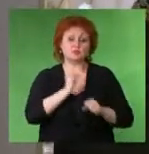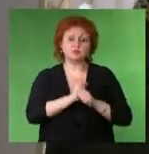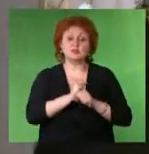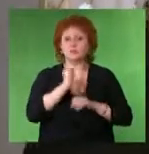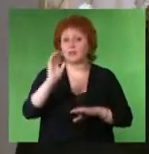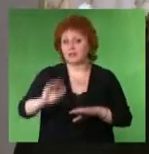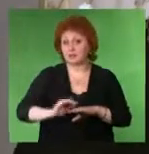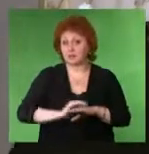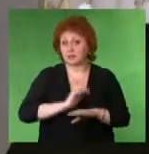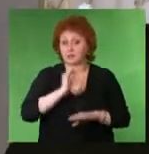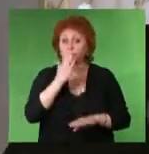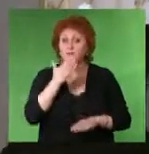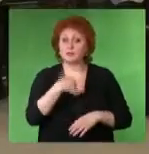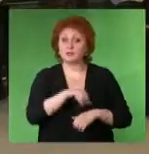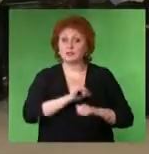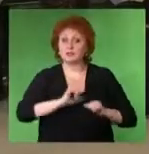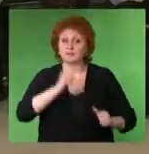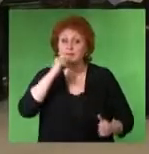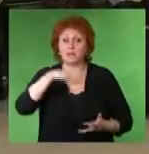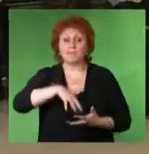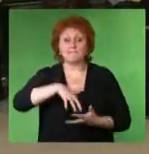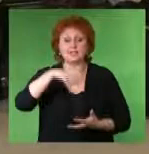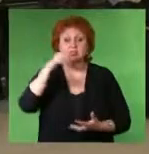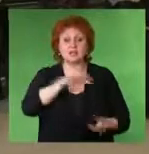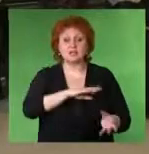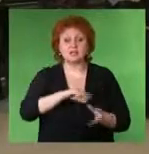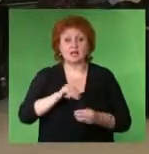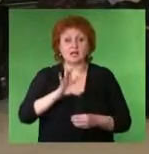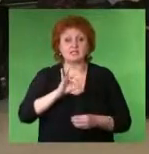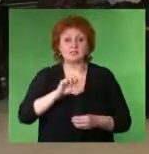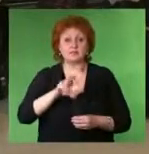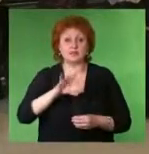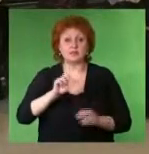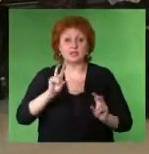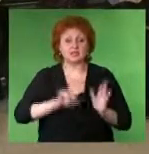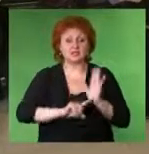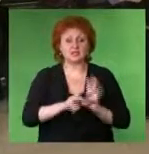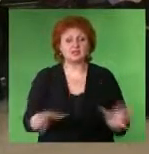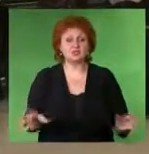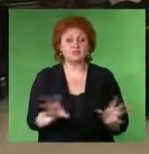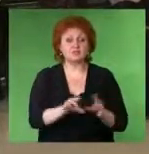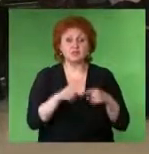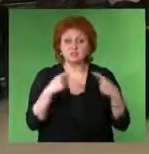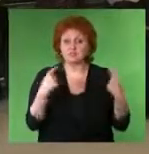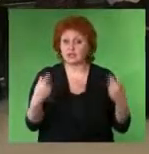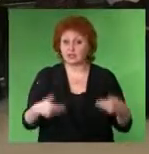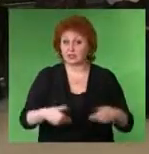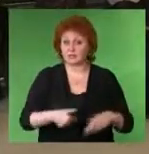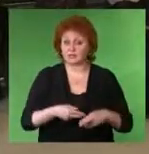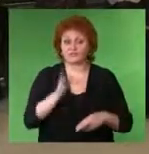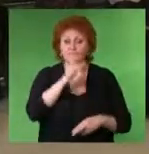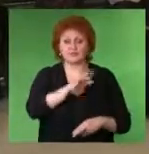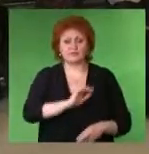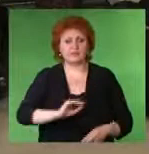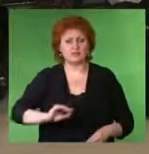добро и милосердие Пасхальная благотворительная акция «Семена благие» началась вместе с Великим постом В это время